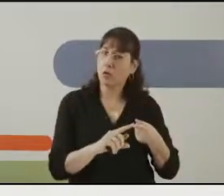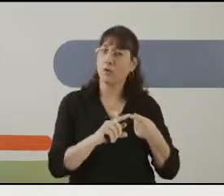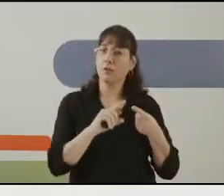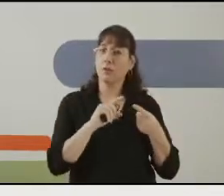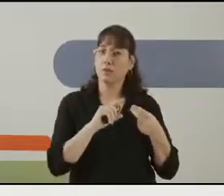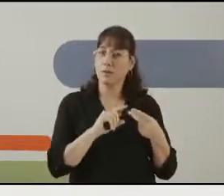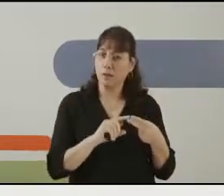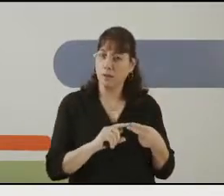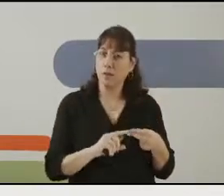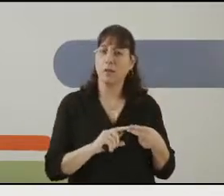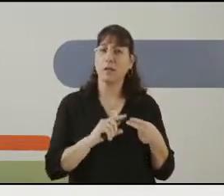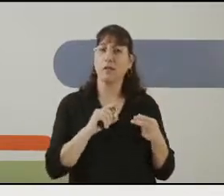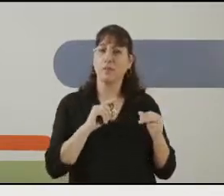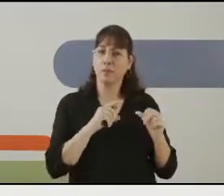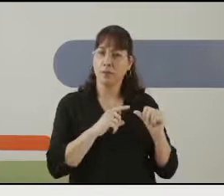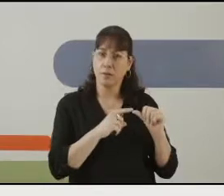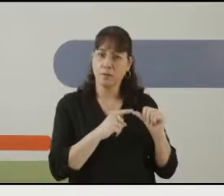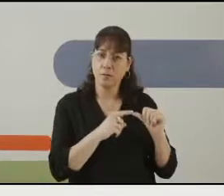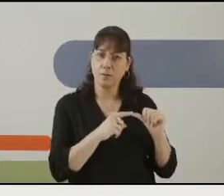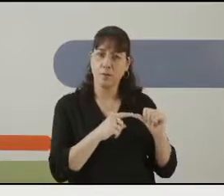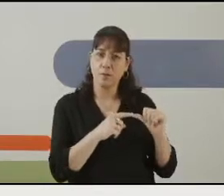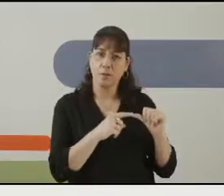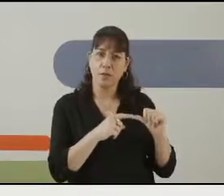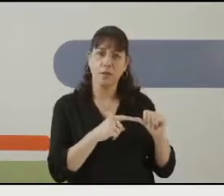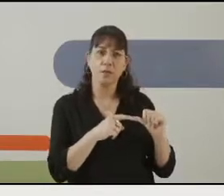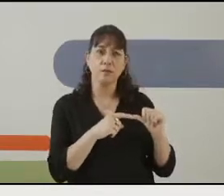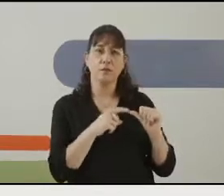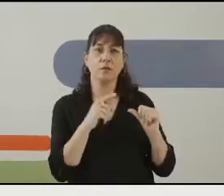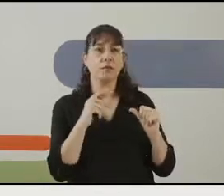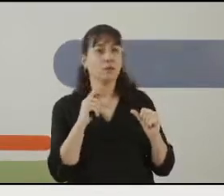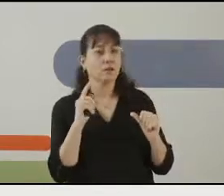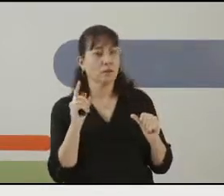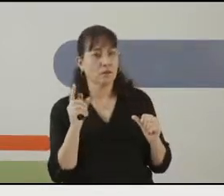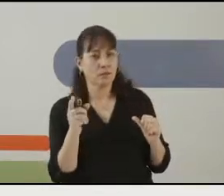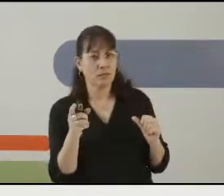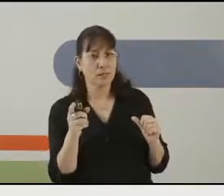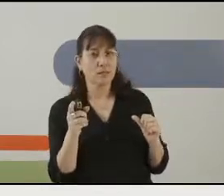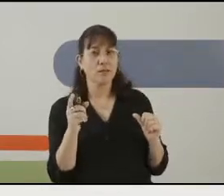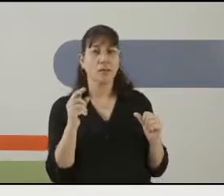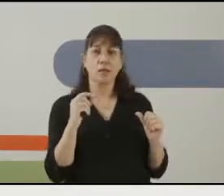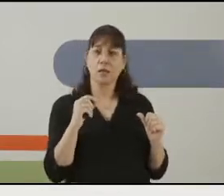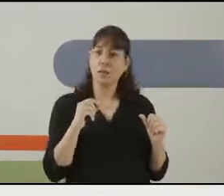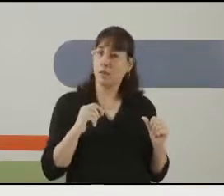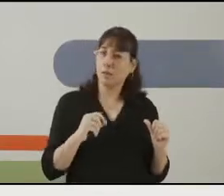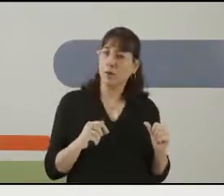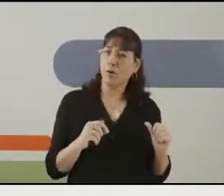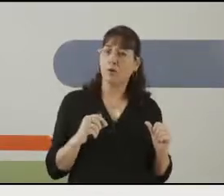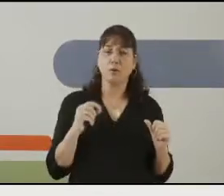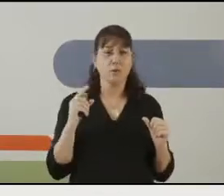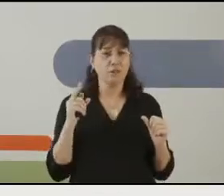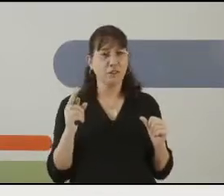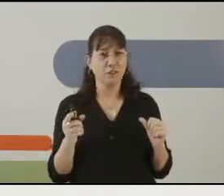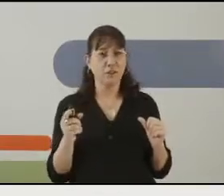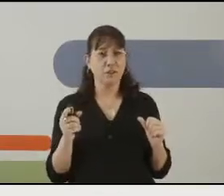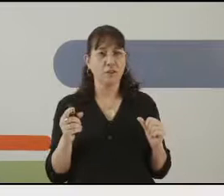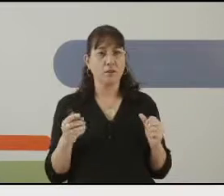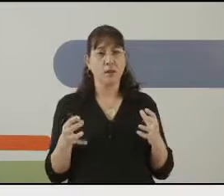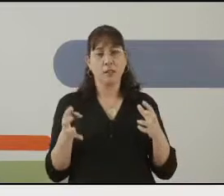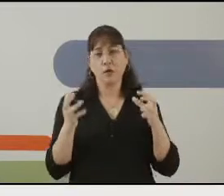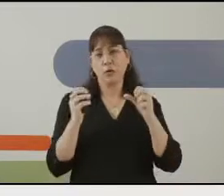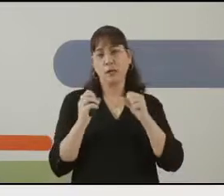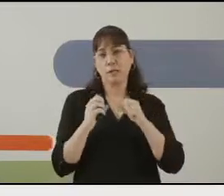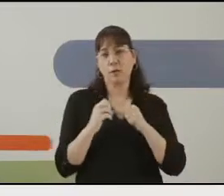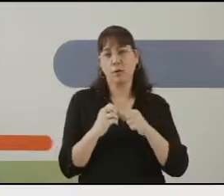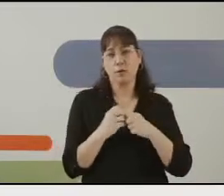שעון, שרגל, מחברת, מזלג וסכין, איפרון ודבק.